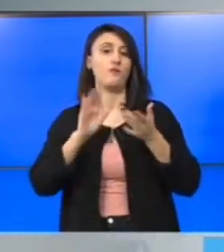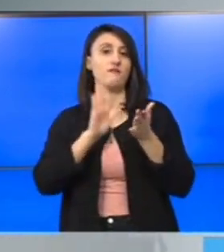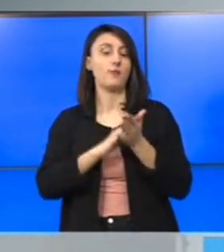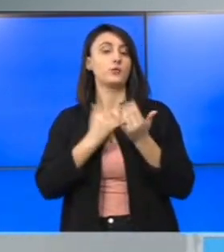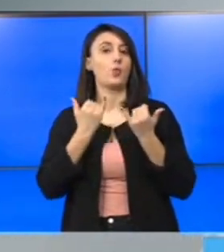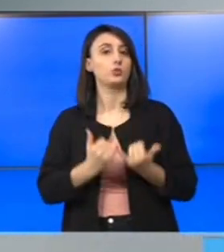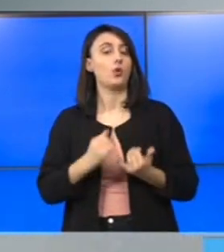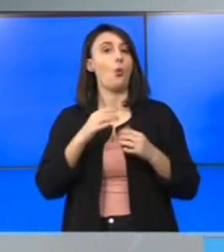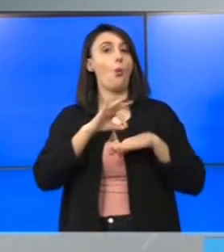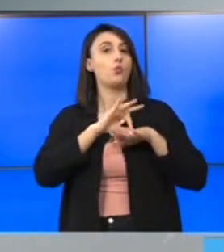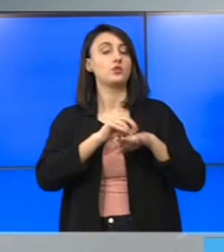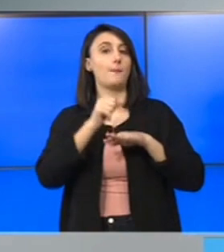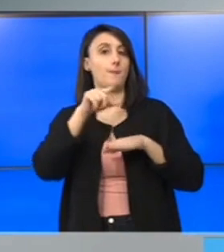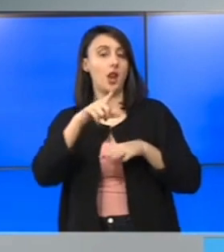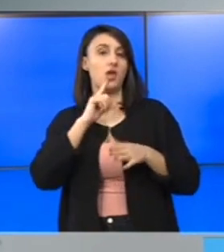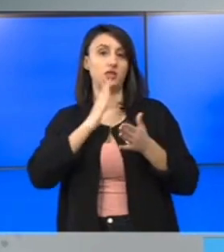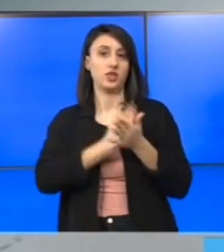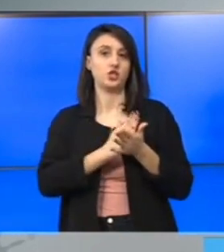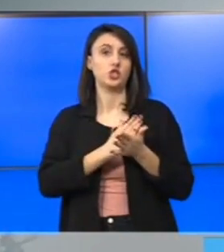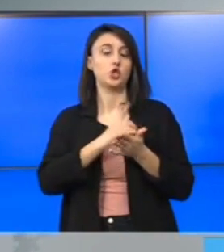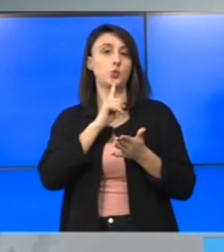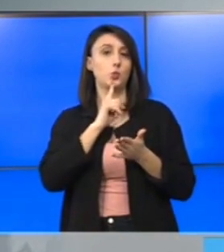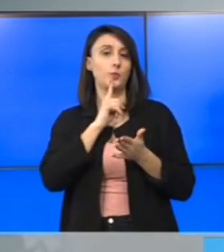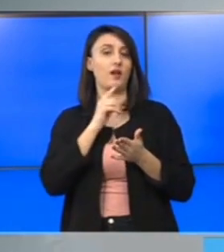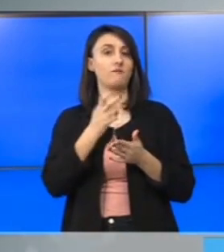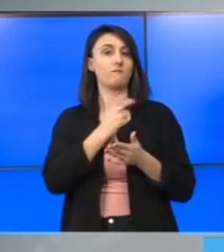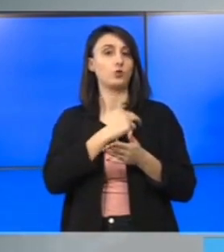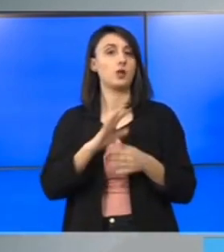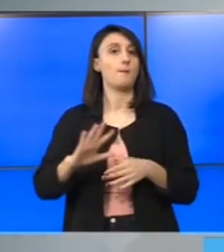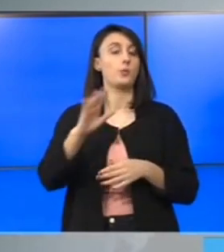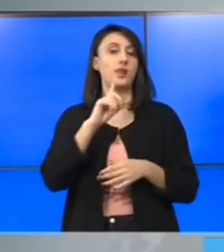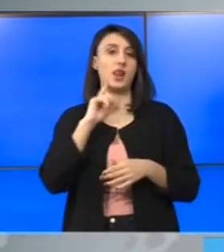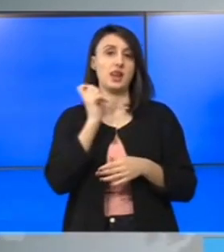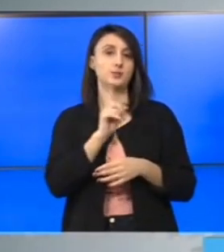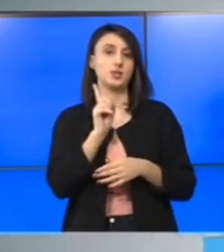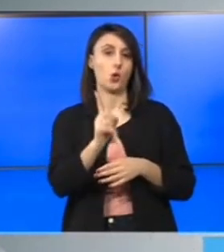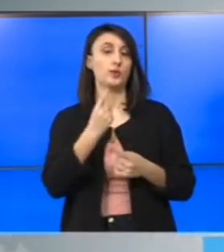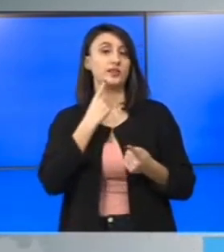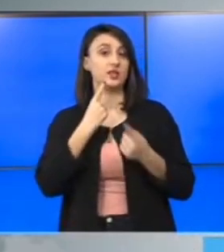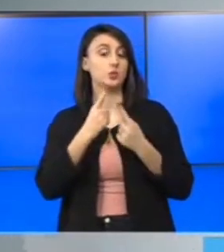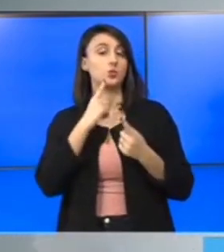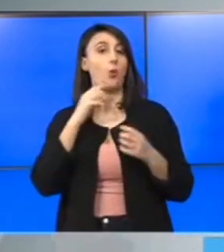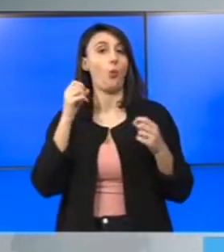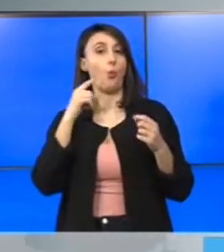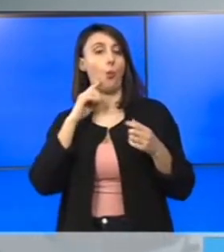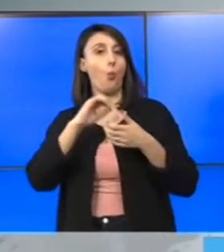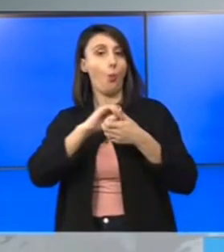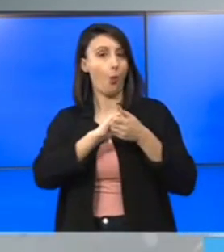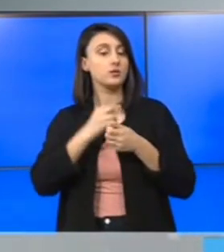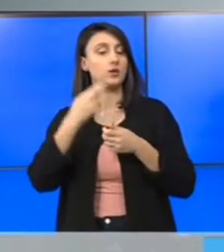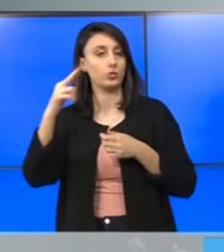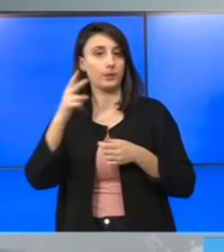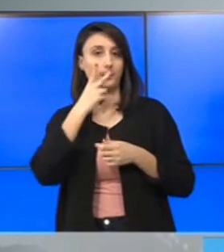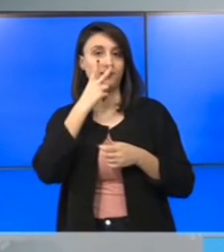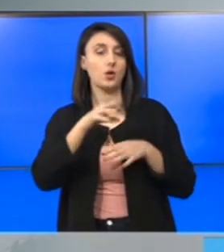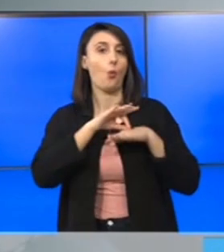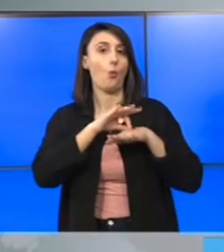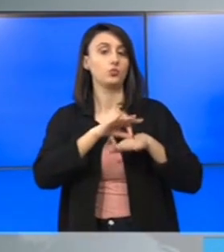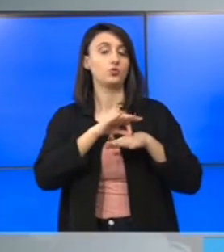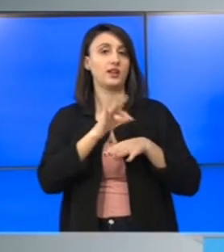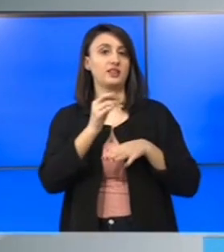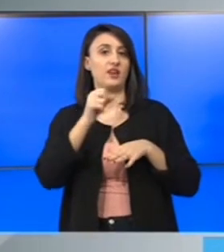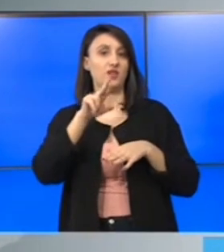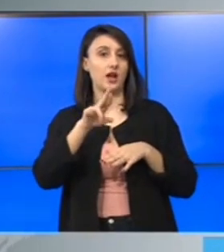conducere a PNL a decis numirile în funcțiile publice în absența sa. Discuțiile în coaliție continuă și în privința conducerilor de la